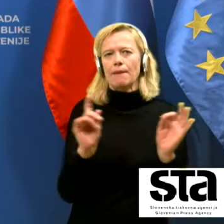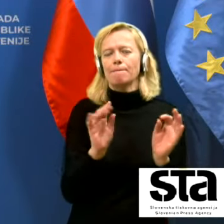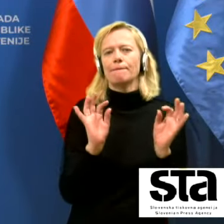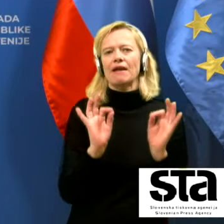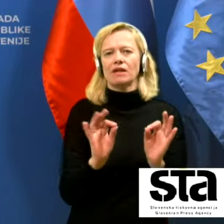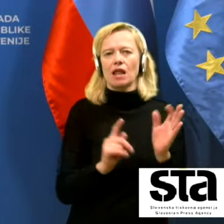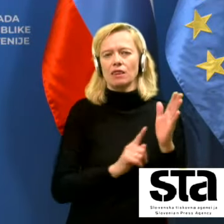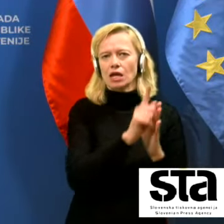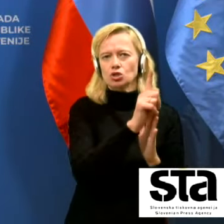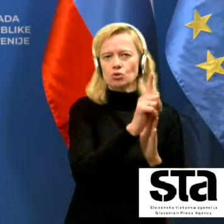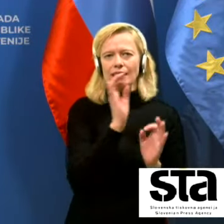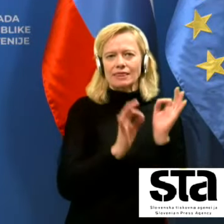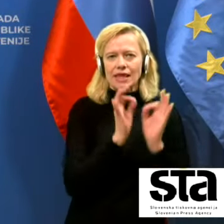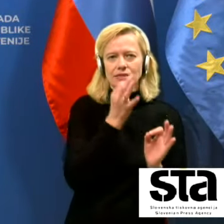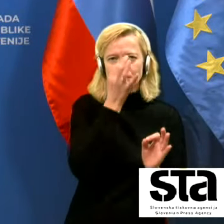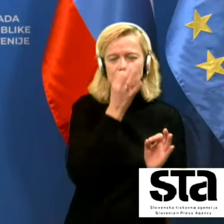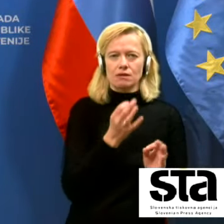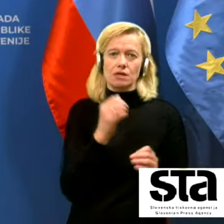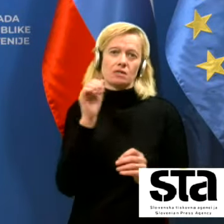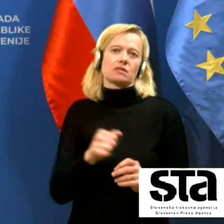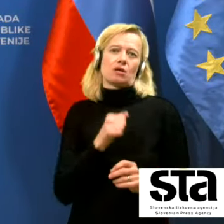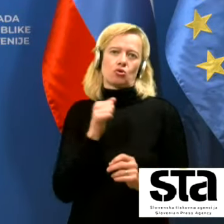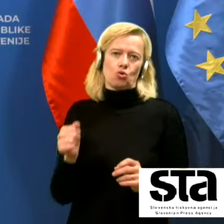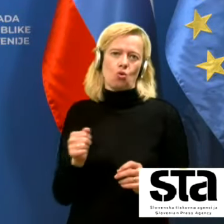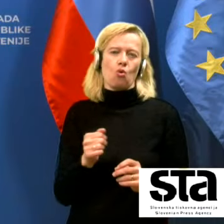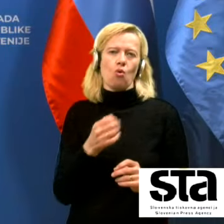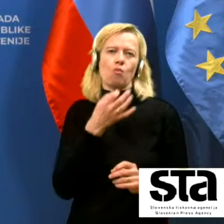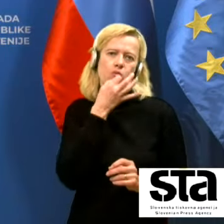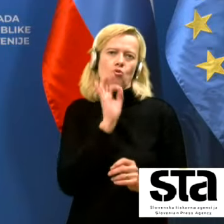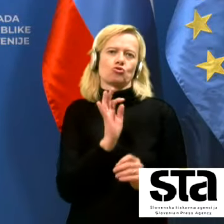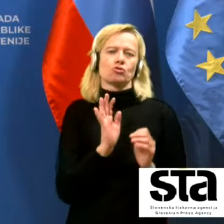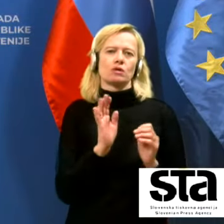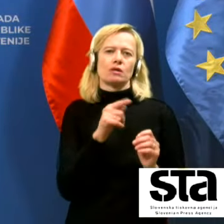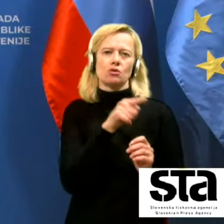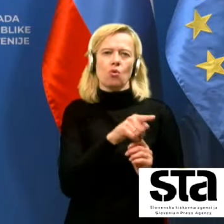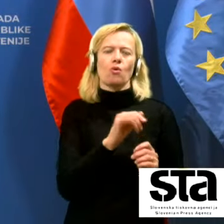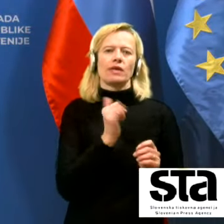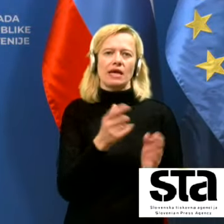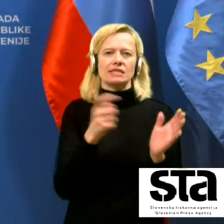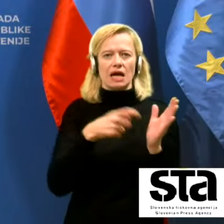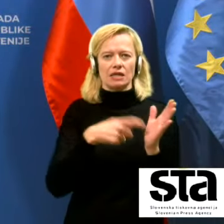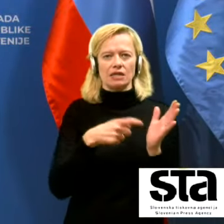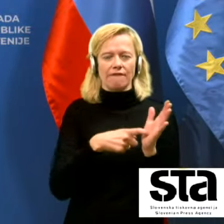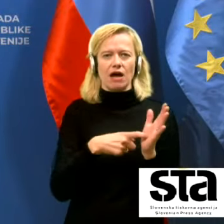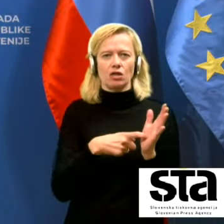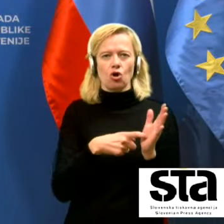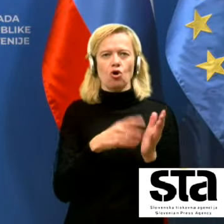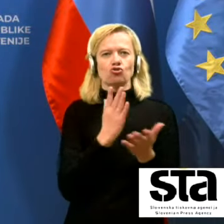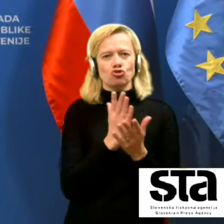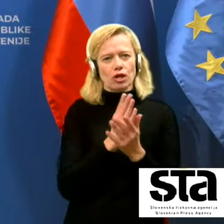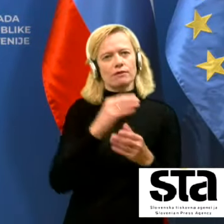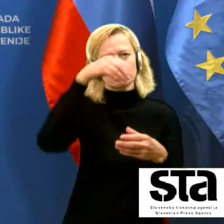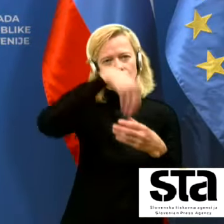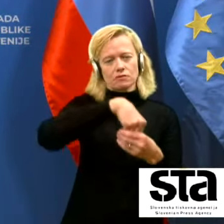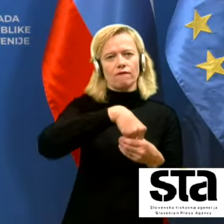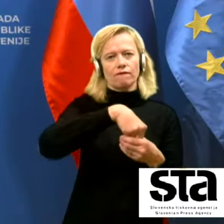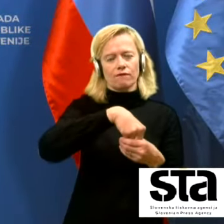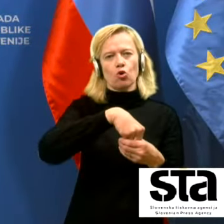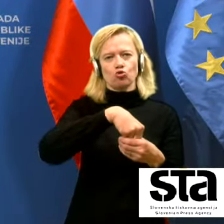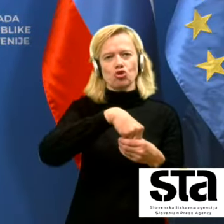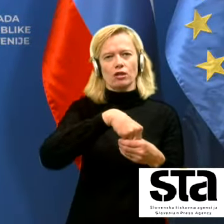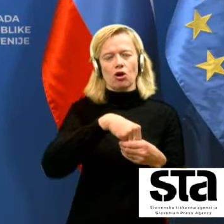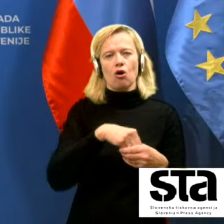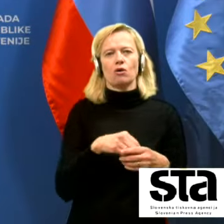vidim razloga, da to ne bi bilo zahtevano in ne na zadnjek nekaj ponudnikov, sveda to tudi ima. In